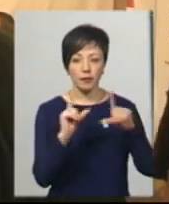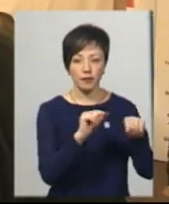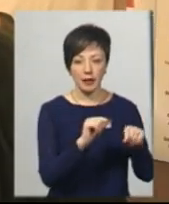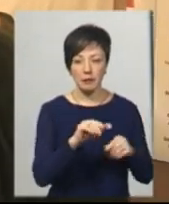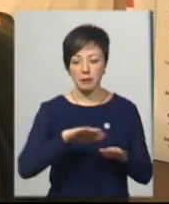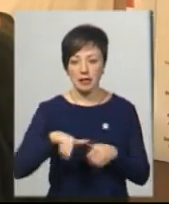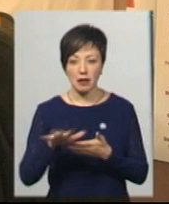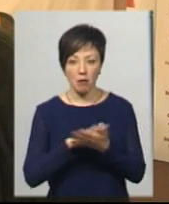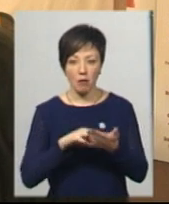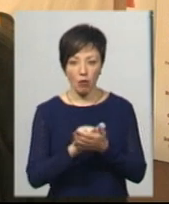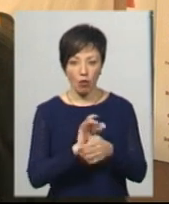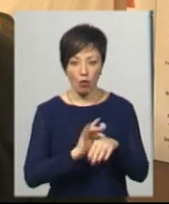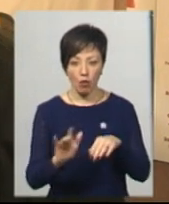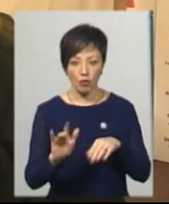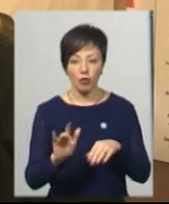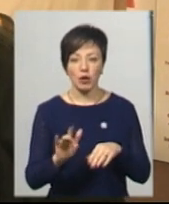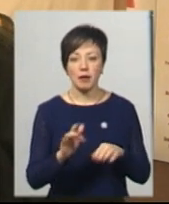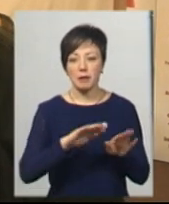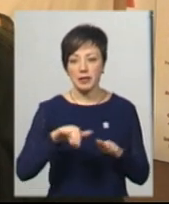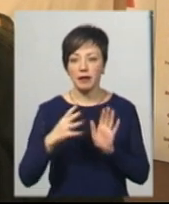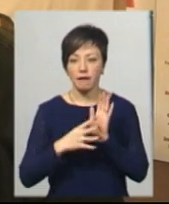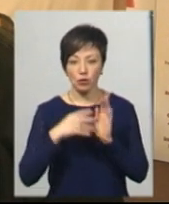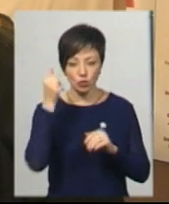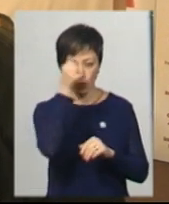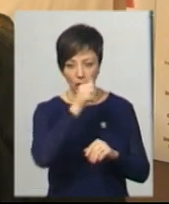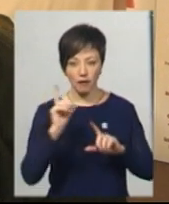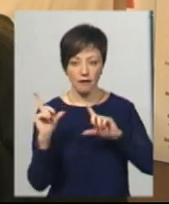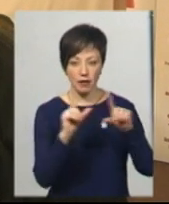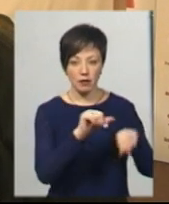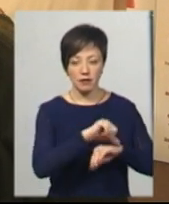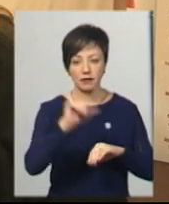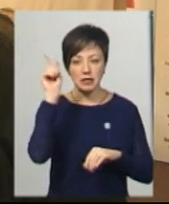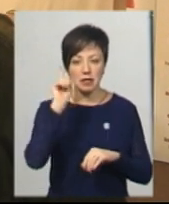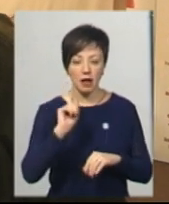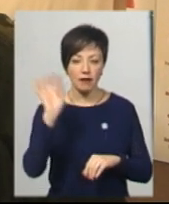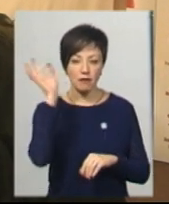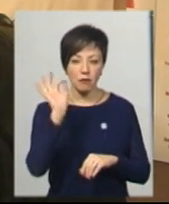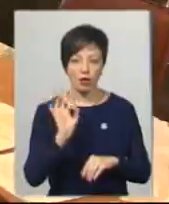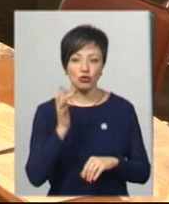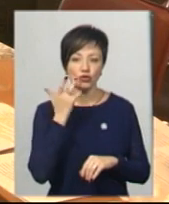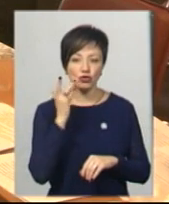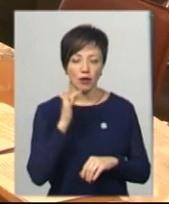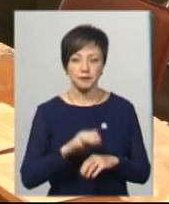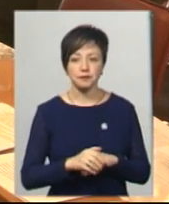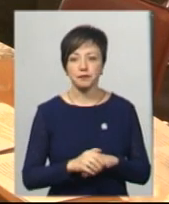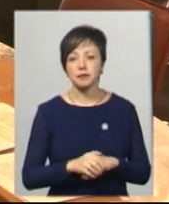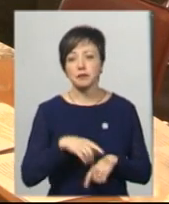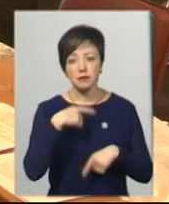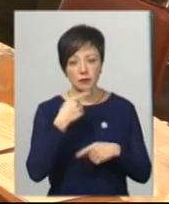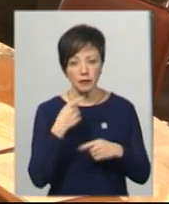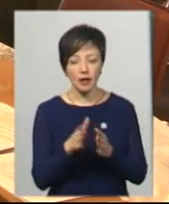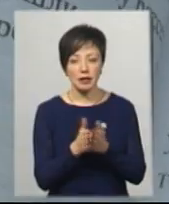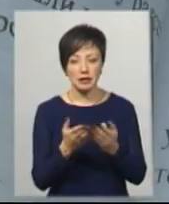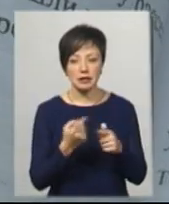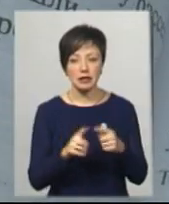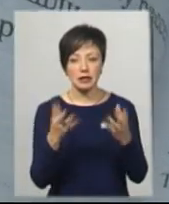погрому і після 90-х років в Ізраїль, в Німеччину, в США. Ярослав Михайловський каже, збірка